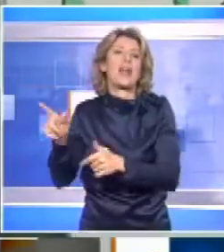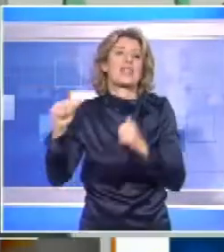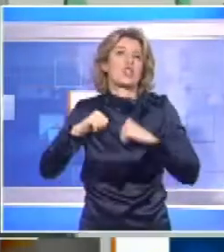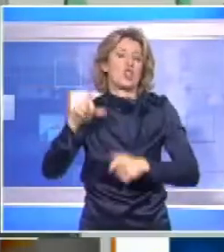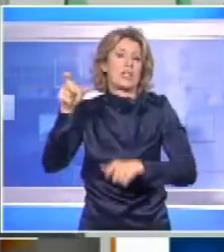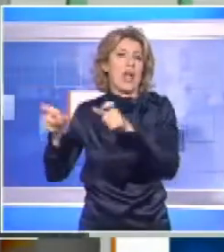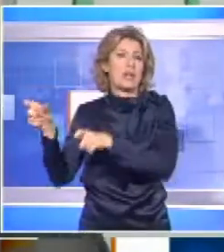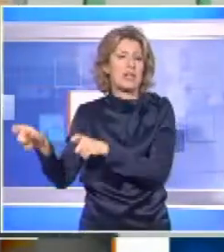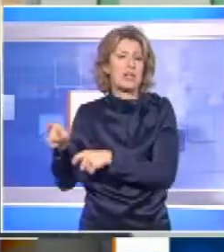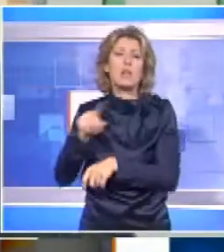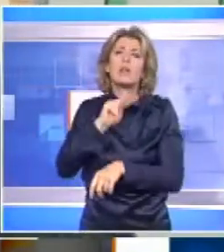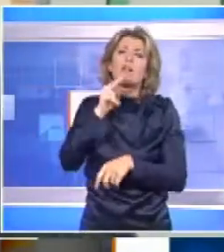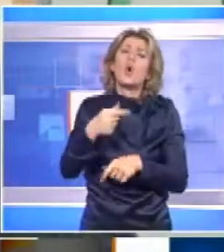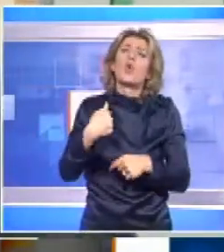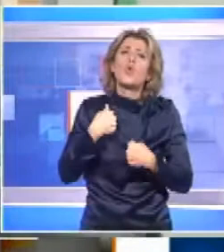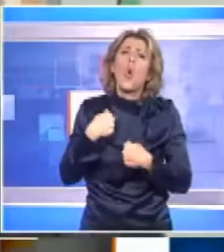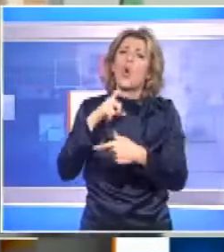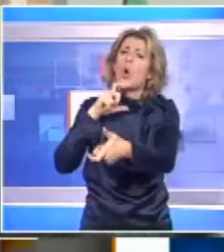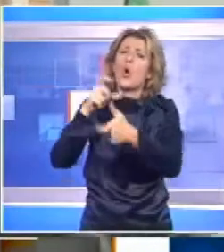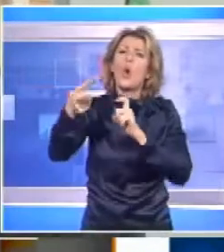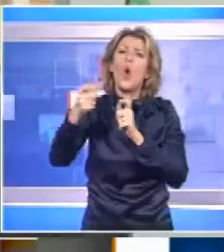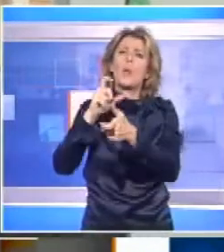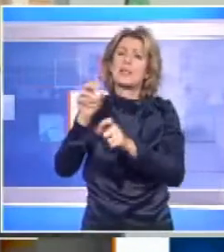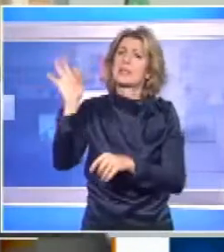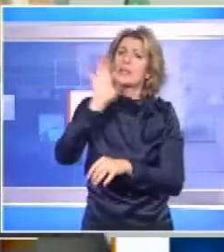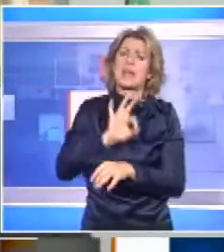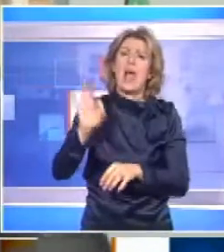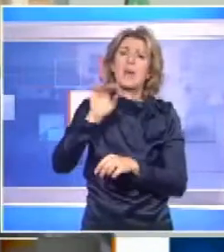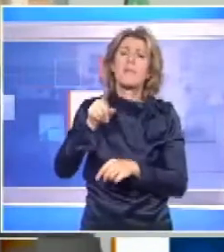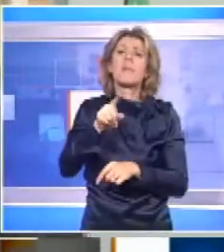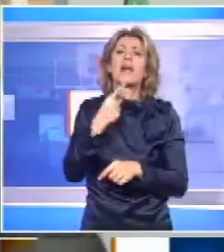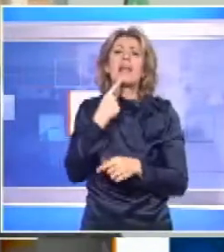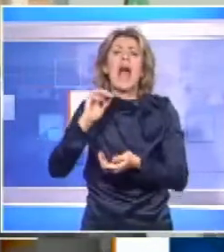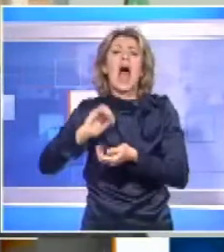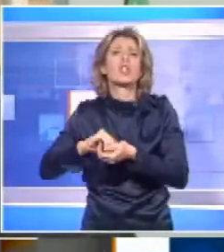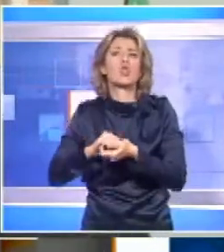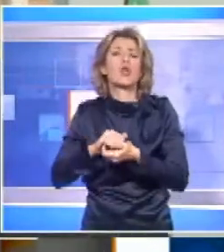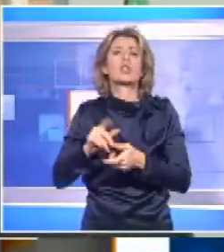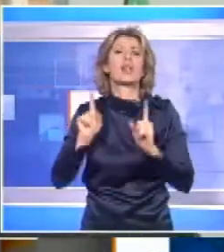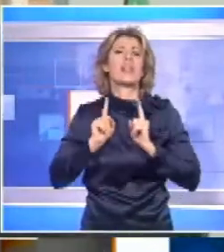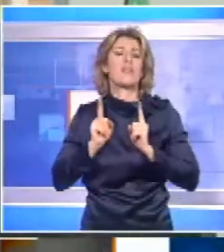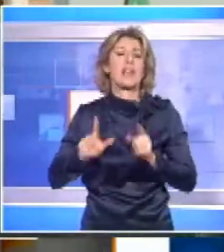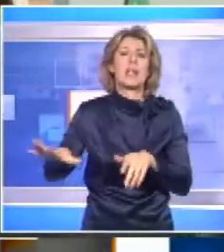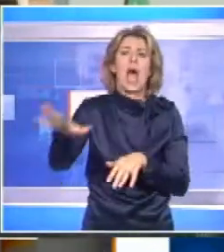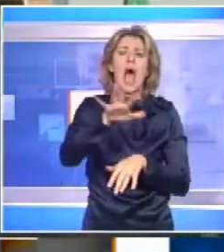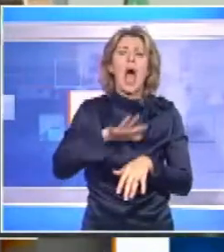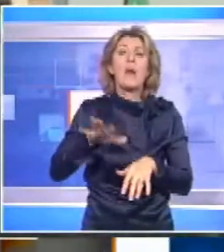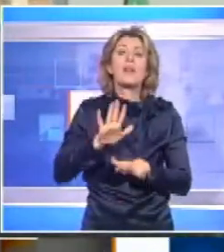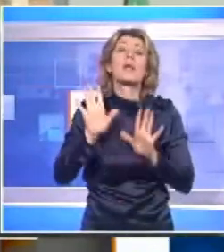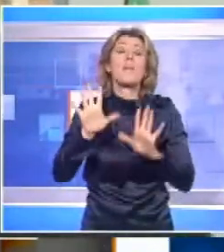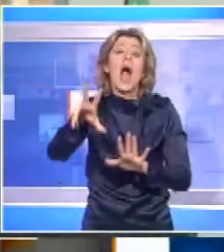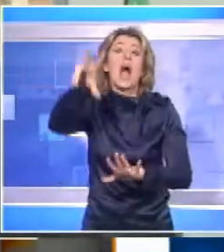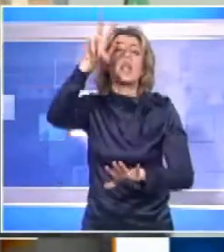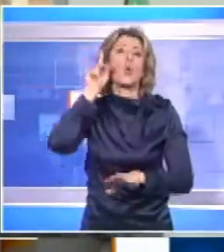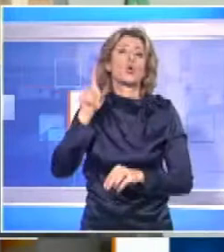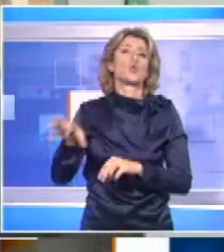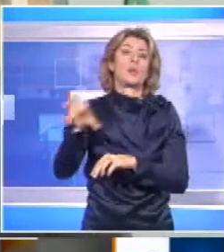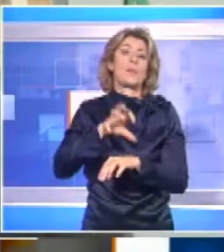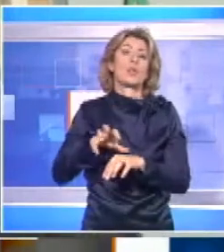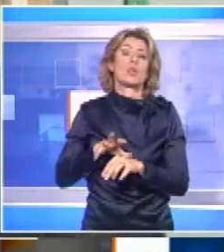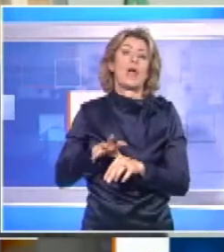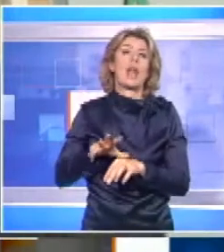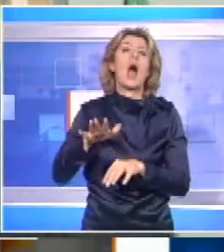dialoghiamo abitualmente con le organizzazioni ambientaliste fra quelle riconosciute ovviamente come tali dal Ministero dell'Ambiente.